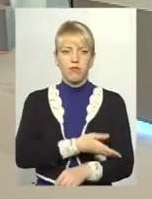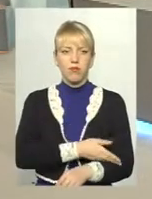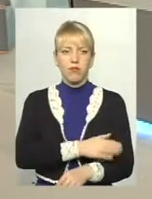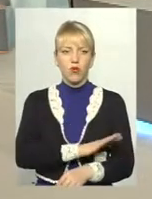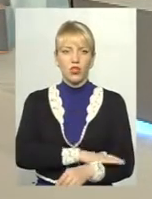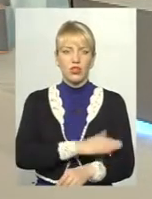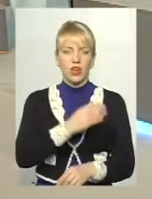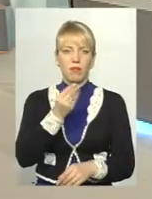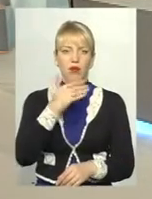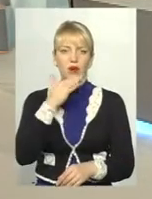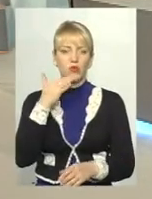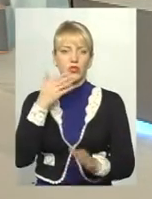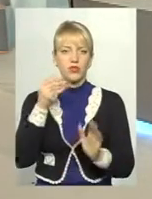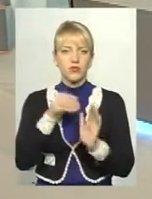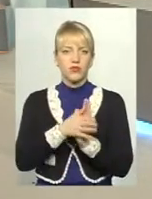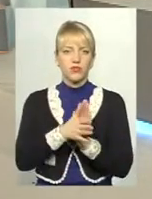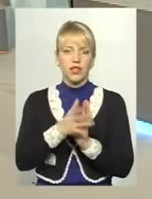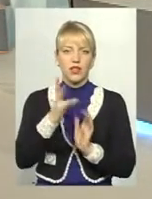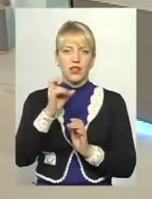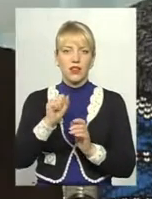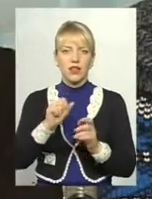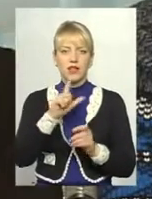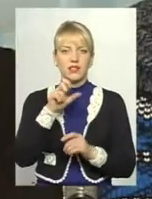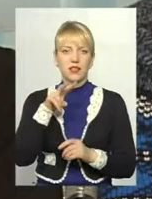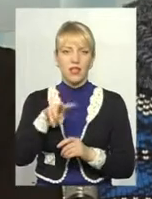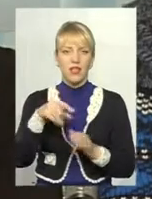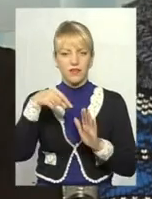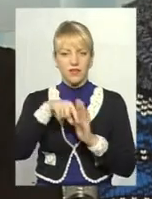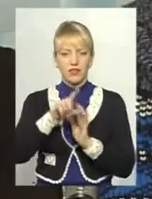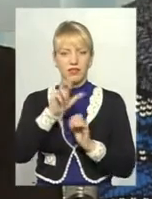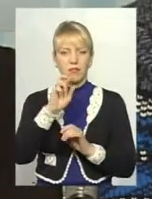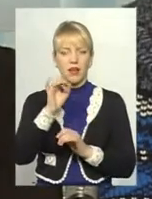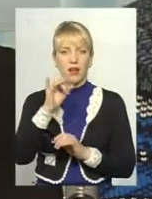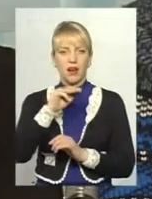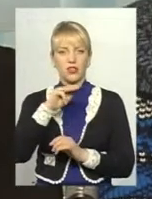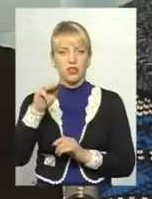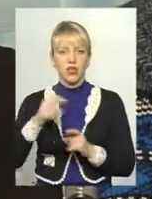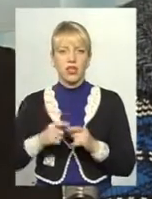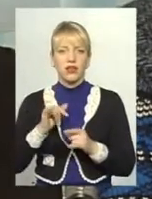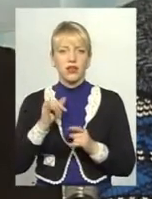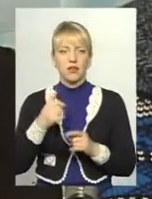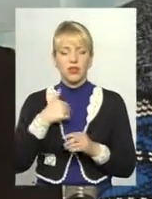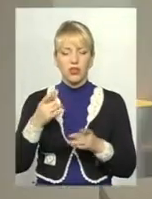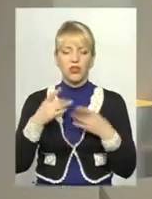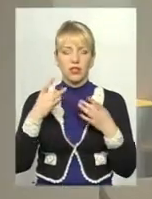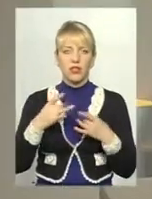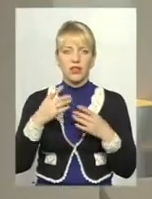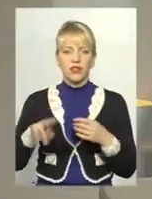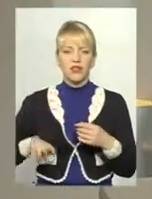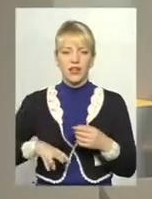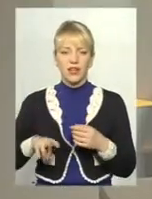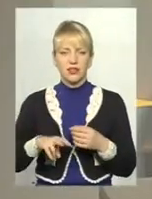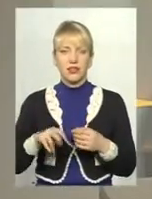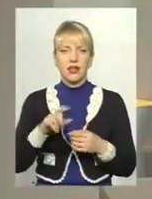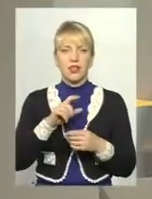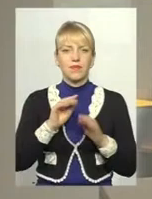кошти. Сьогодні вже окремі зали виглядають, ніби звідти вчора вийшов король. Ну, мені розказував директор заповідника Самчики Богдан Пажемський, він